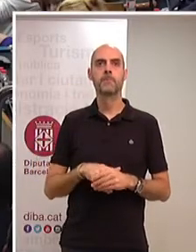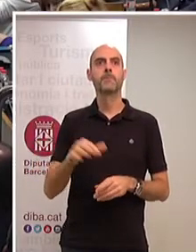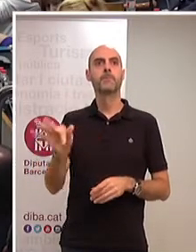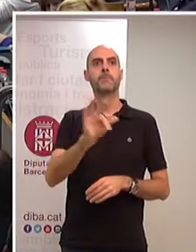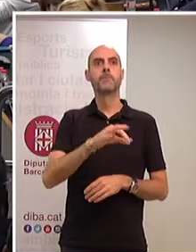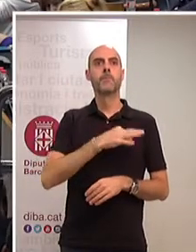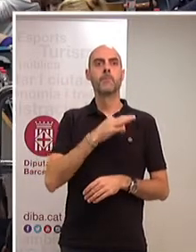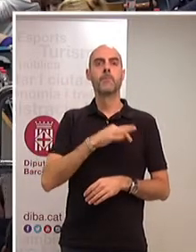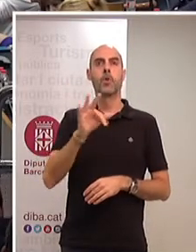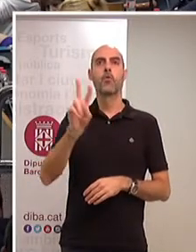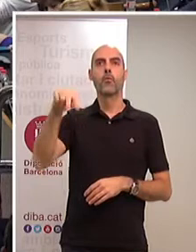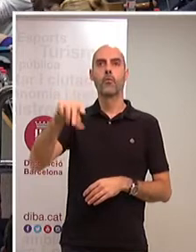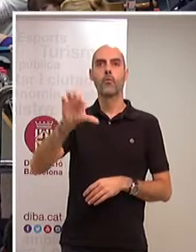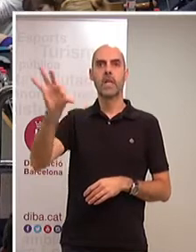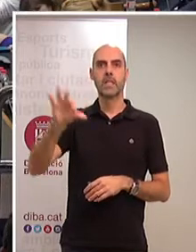paraula.